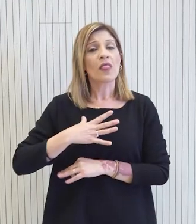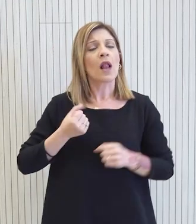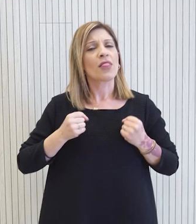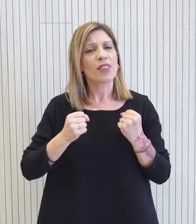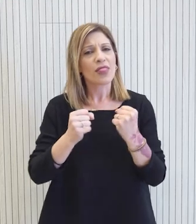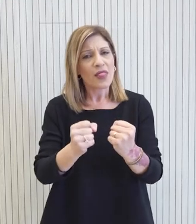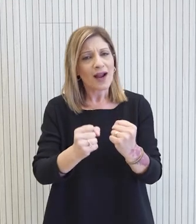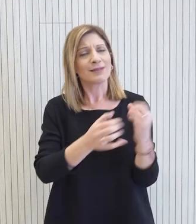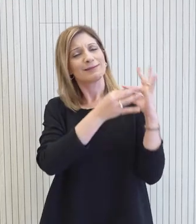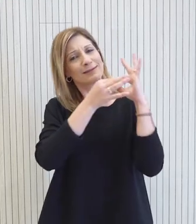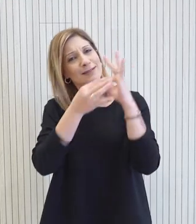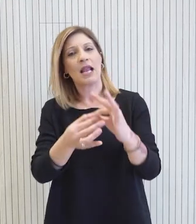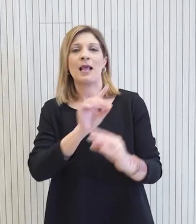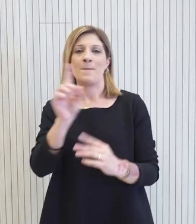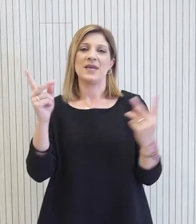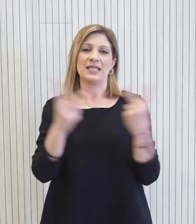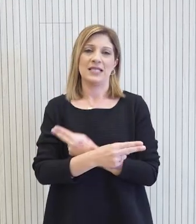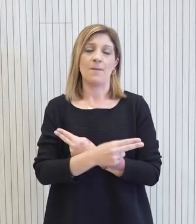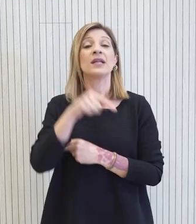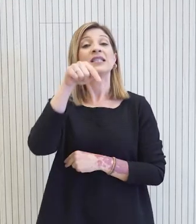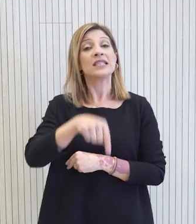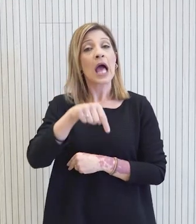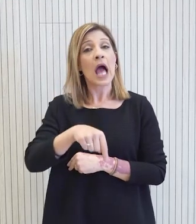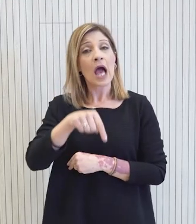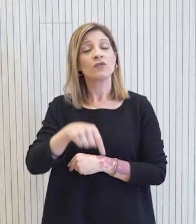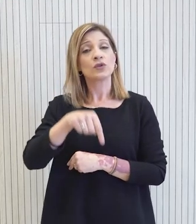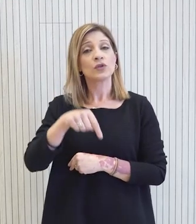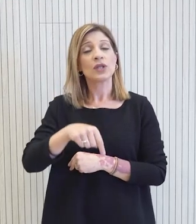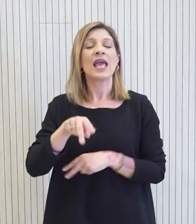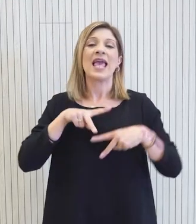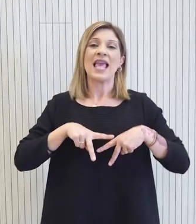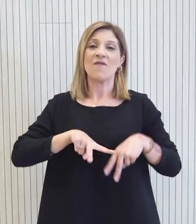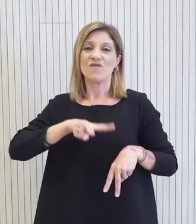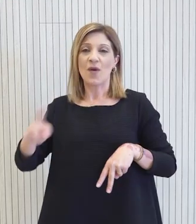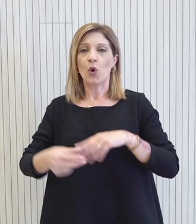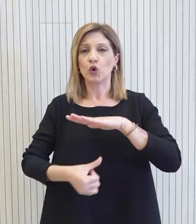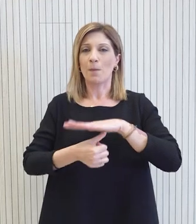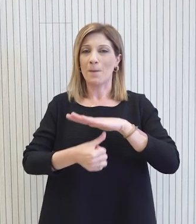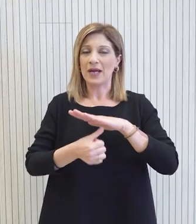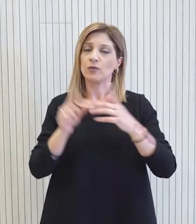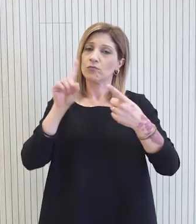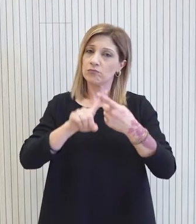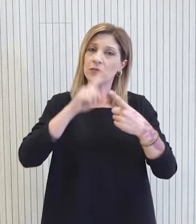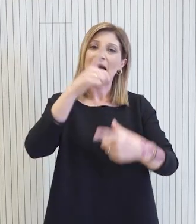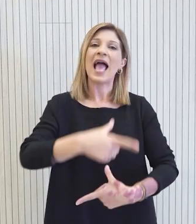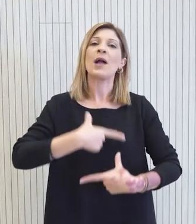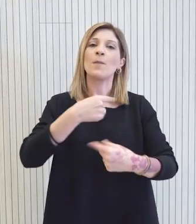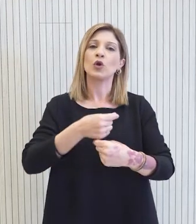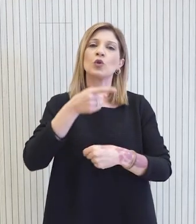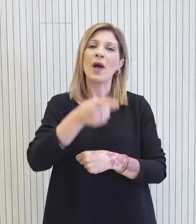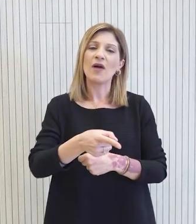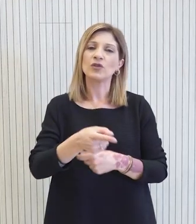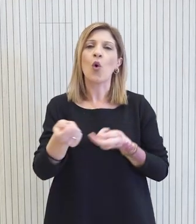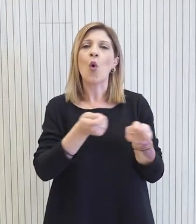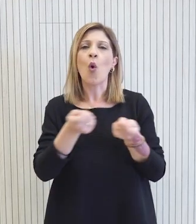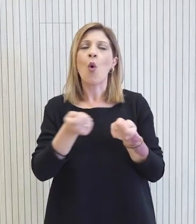δράσης συνεχούς διάρκειας. Εντός αυτού του πλαισίου, σήμερα η Υφυπουργός παρά το Προέδρο θα έχει συνάντηση με προσώπους του μη κερδοσκοπικού